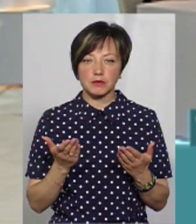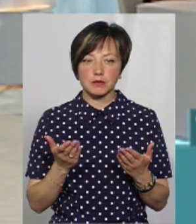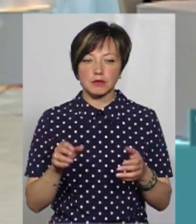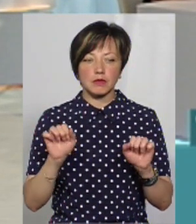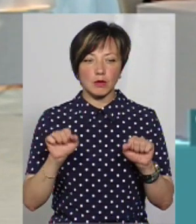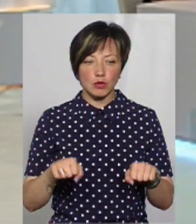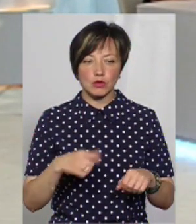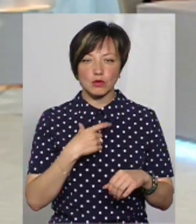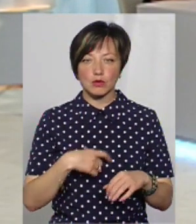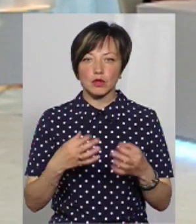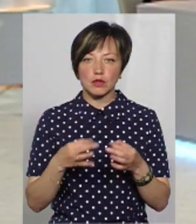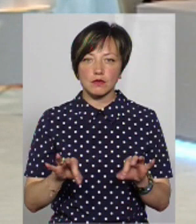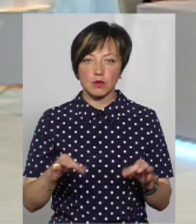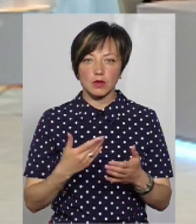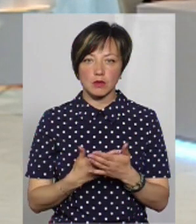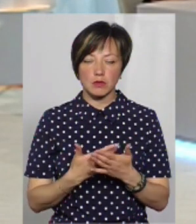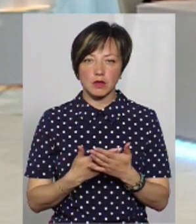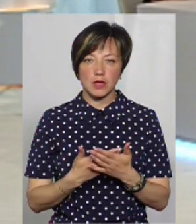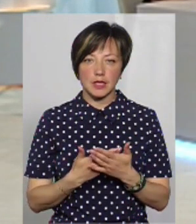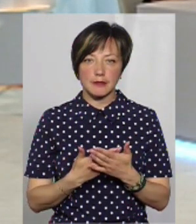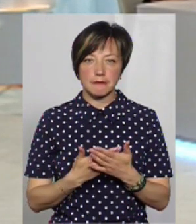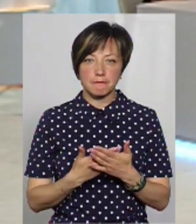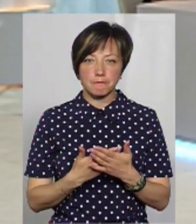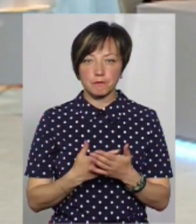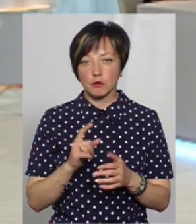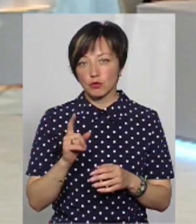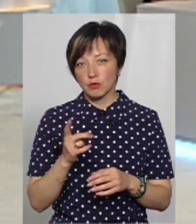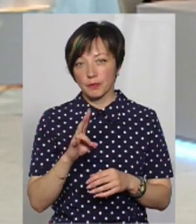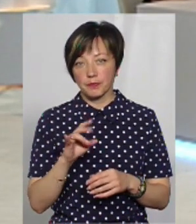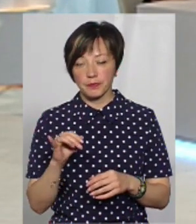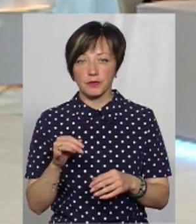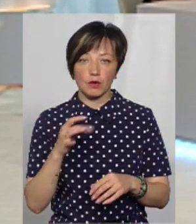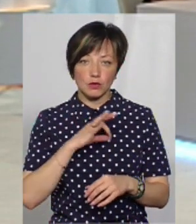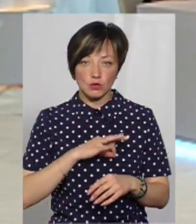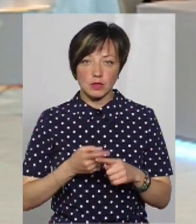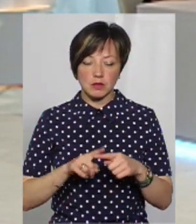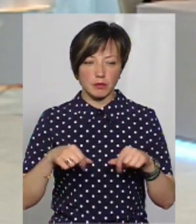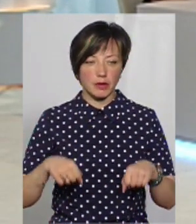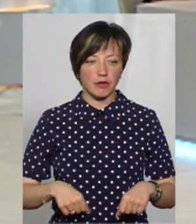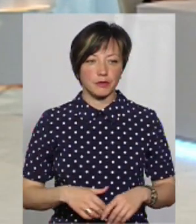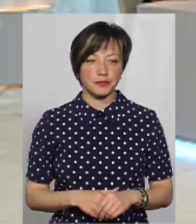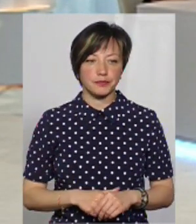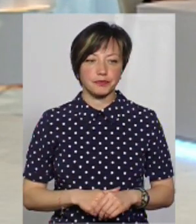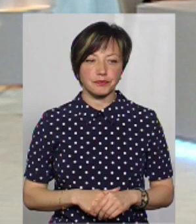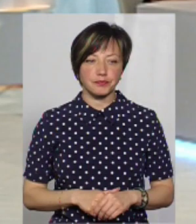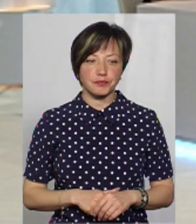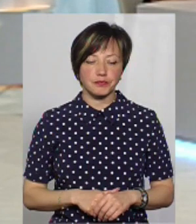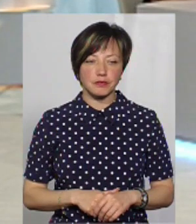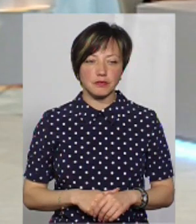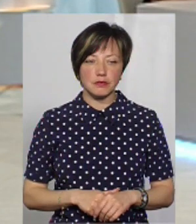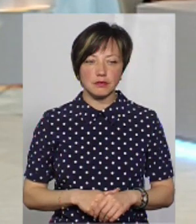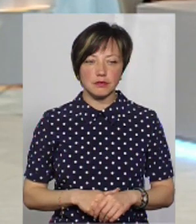але якщо вони можуть собі там дозволити, то чому би і ні, вони користуються цим правом. Тобто, цей перелік